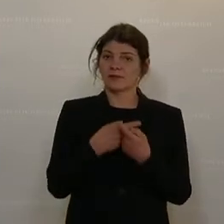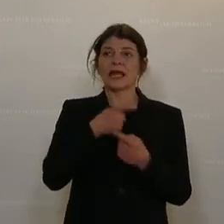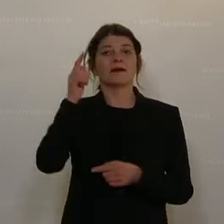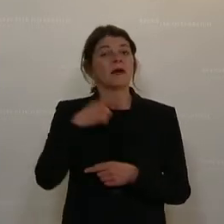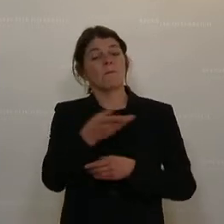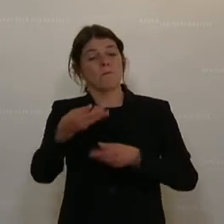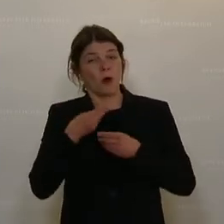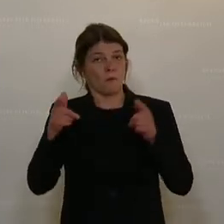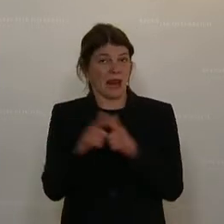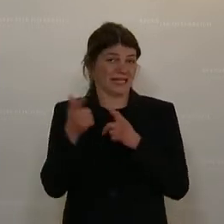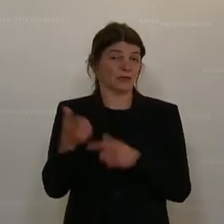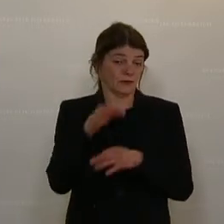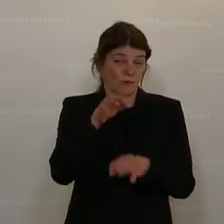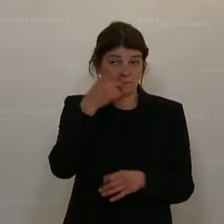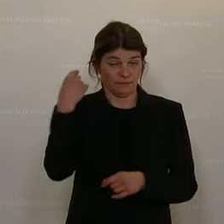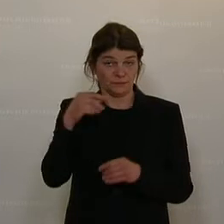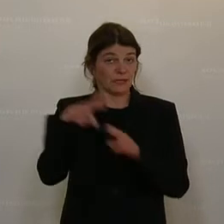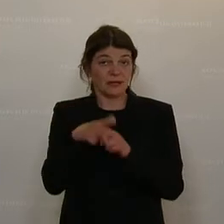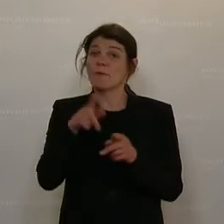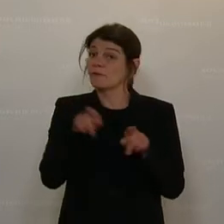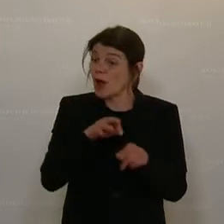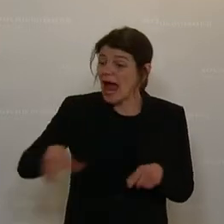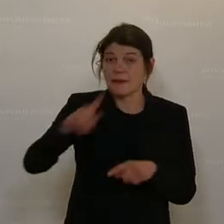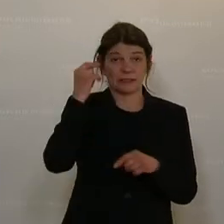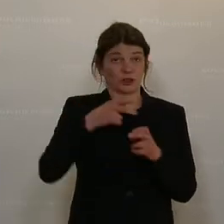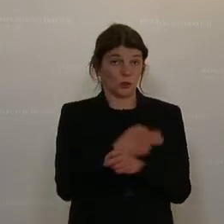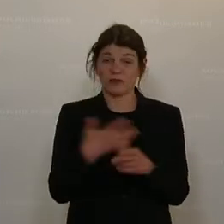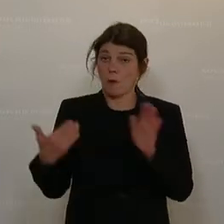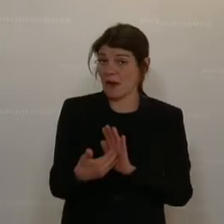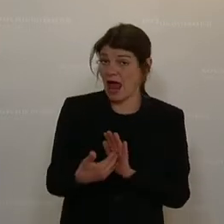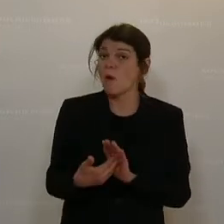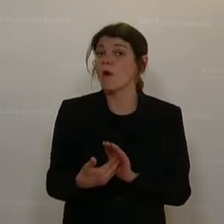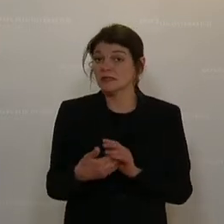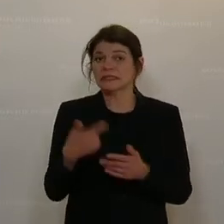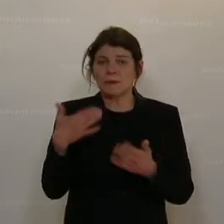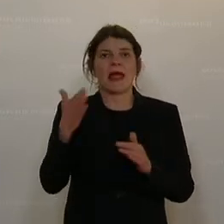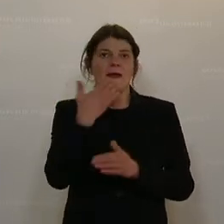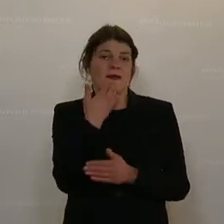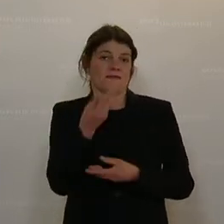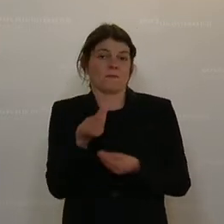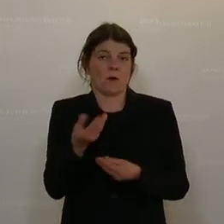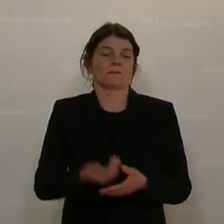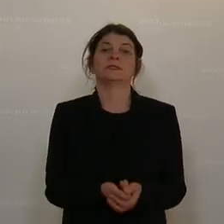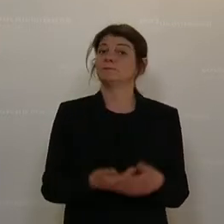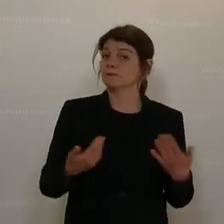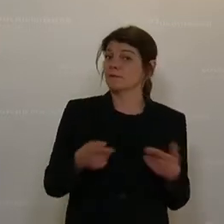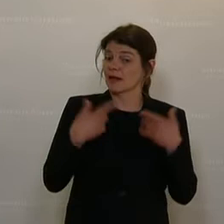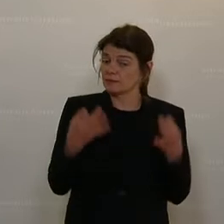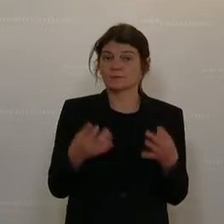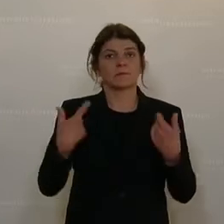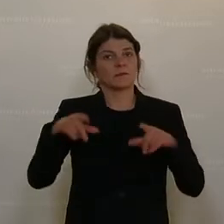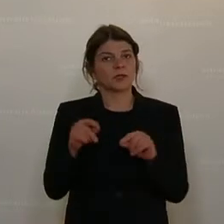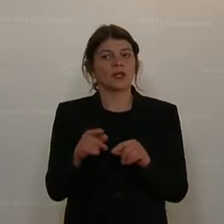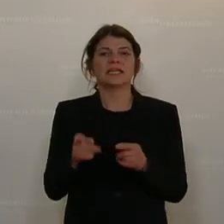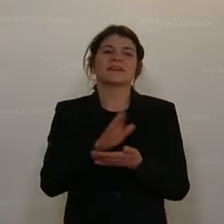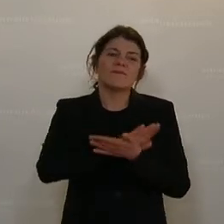Leistungen für Menschen mit Behinderungen für alle Menschen in Österreich, die es brauchen, zu erleichtern. Und konkret handelt es